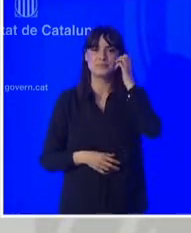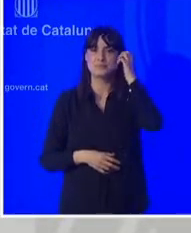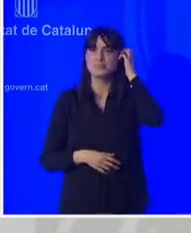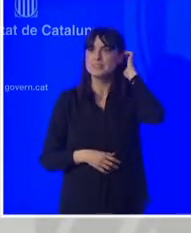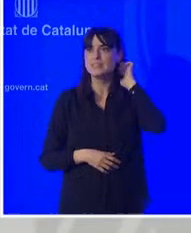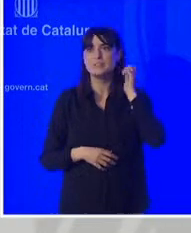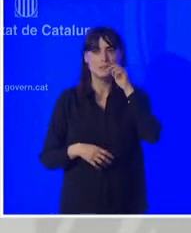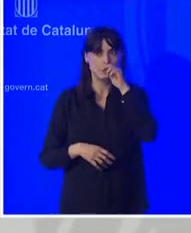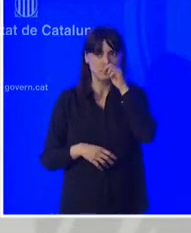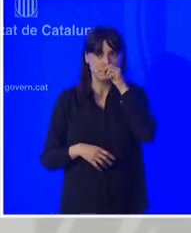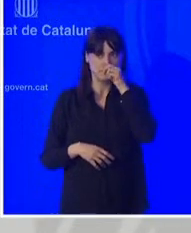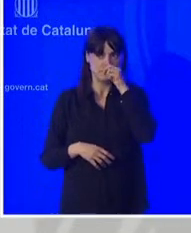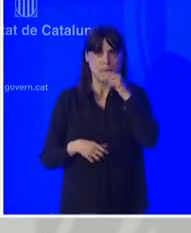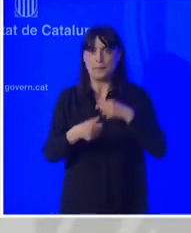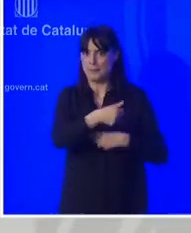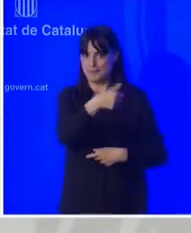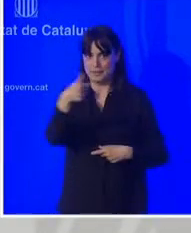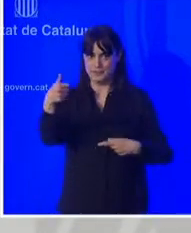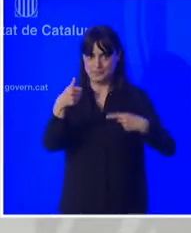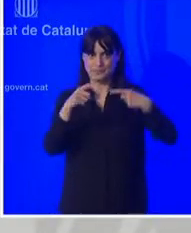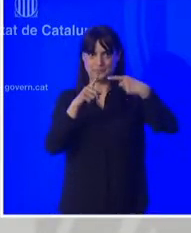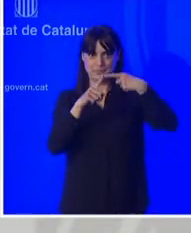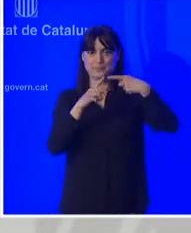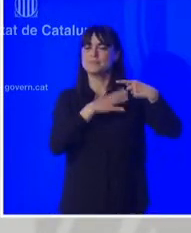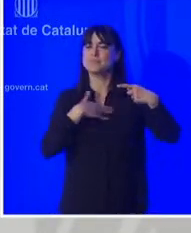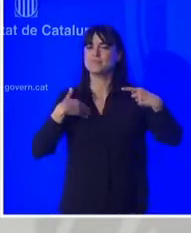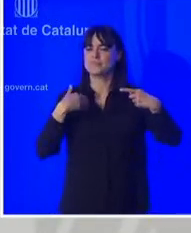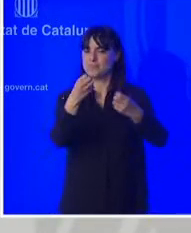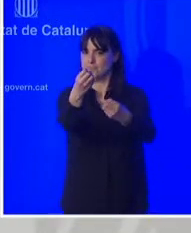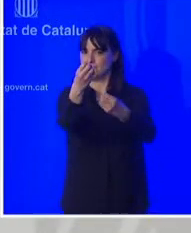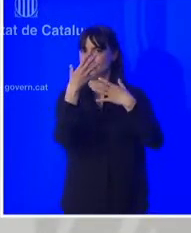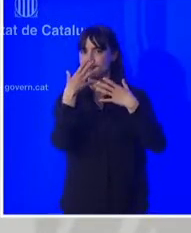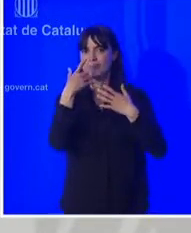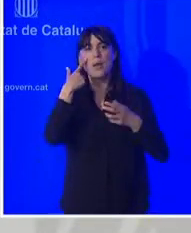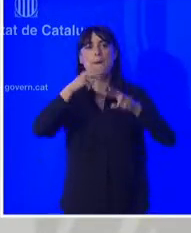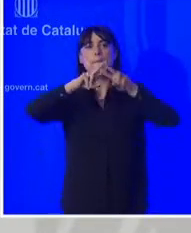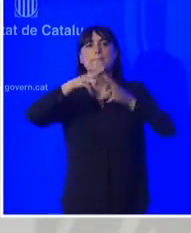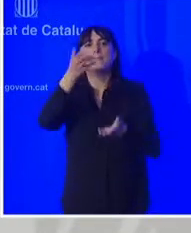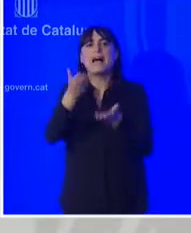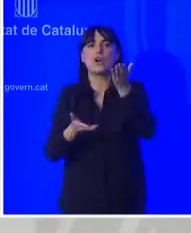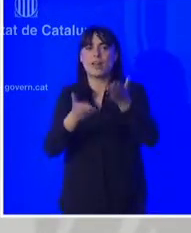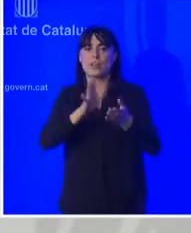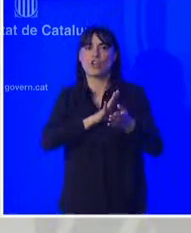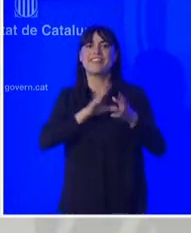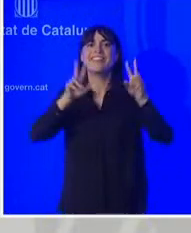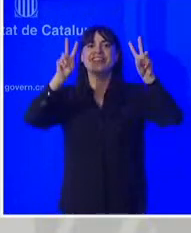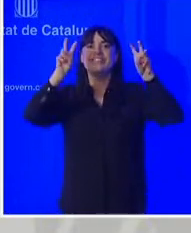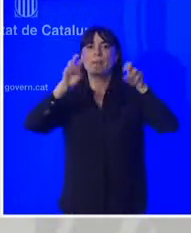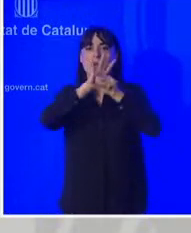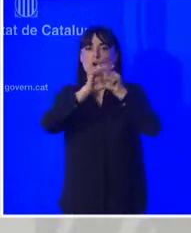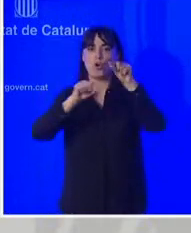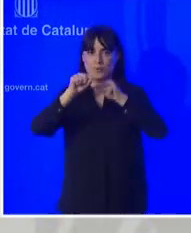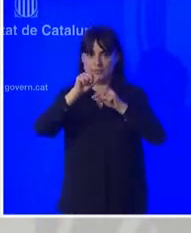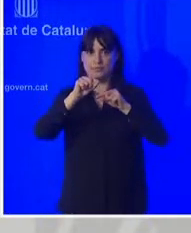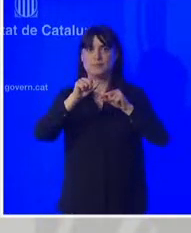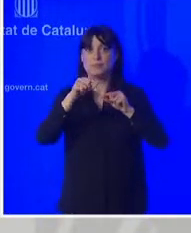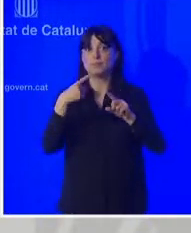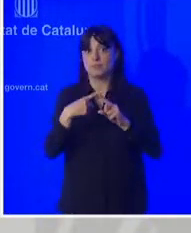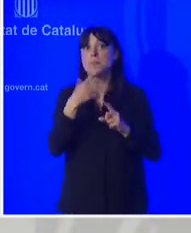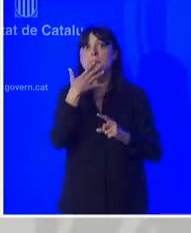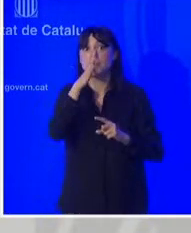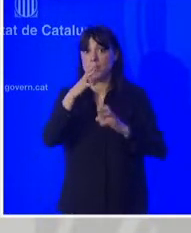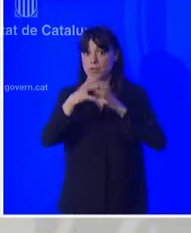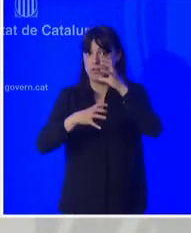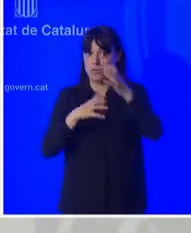Bona tarda consellera En primer lloc volia veure si em podia fer una valoració sobre les cifres de la pandèmia La situació s'està